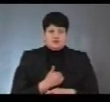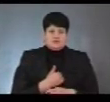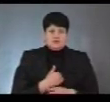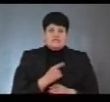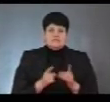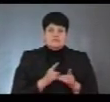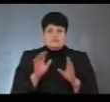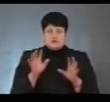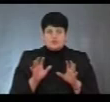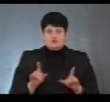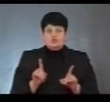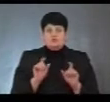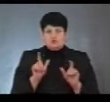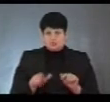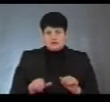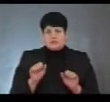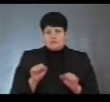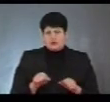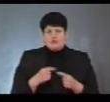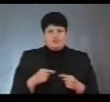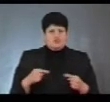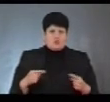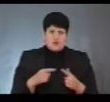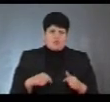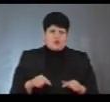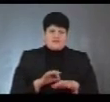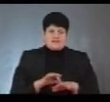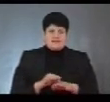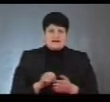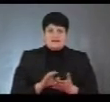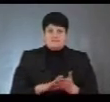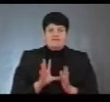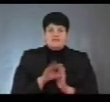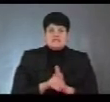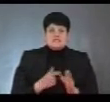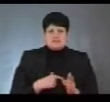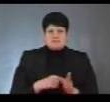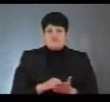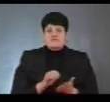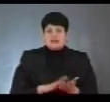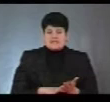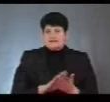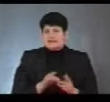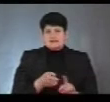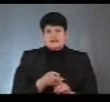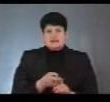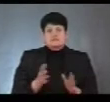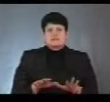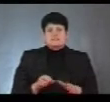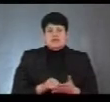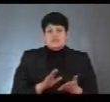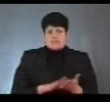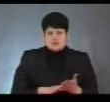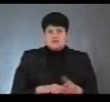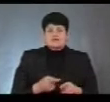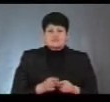в законодавство, для того, щоб могла людина в будь-якому органі ведення реєстру внести себе в реєстр, незалежно від її місця реєстрації. Я думаю, що це